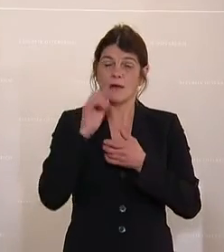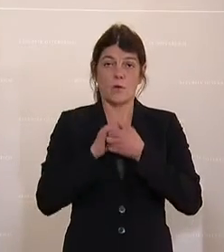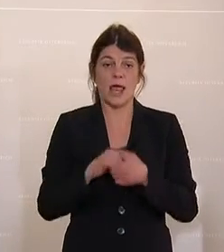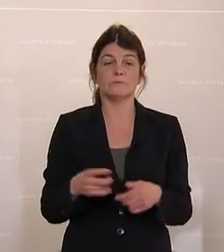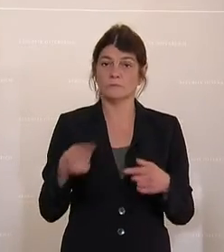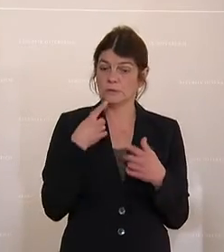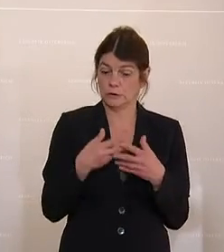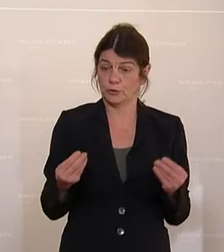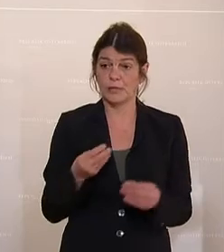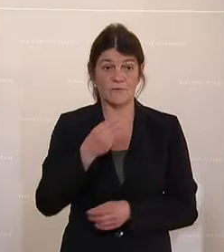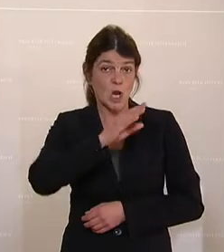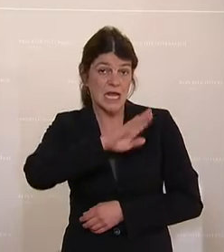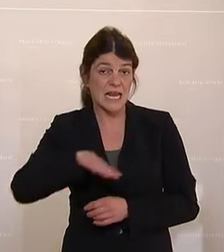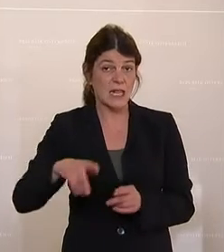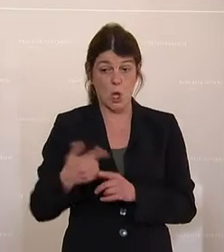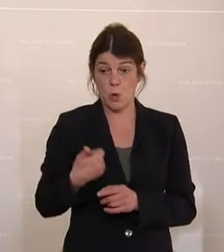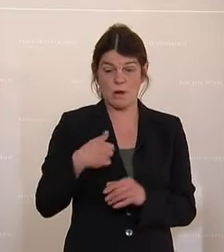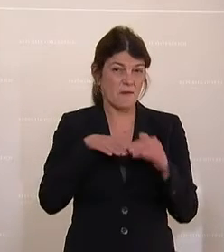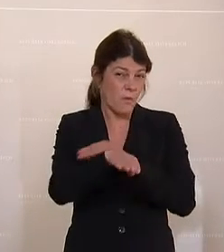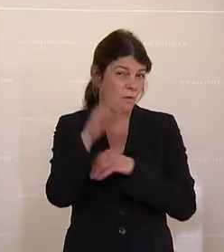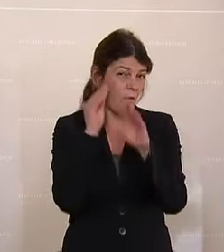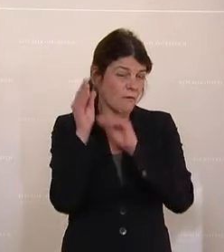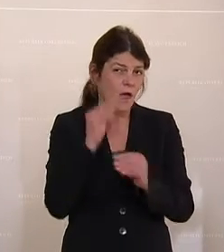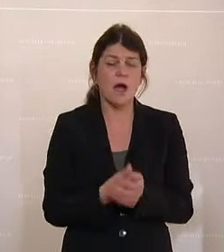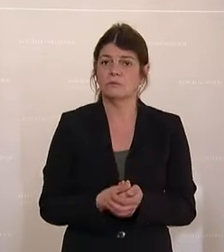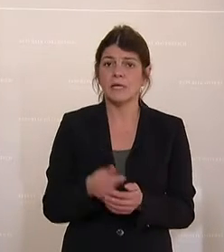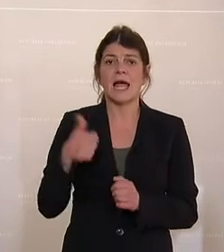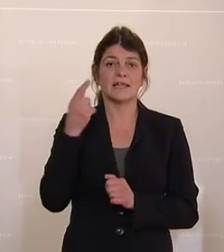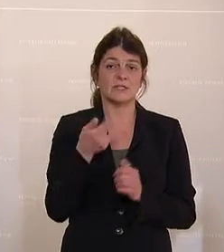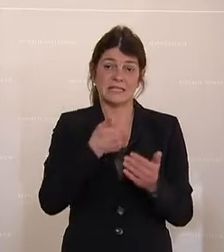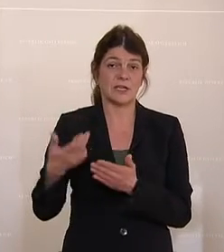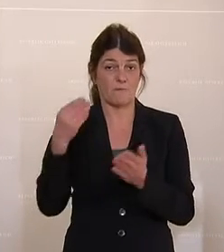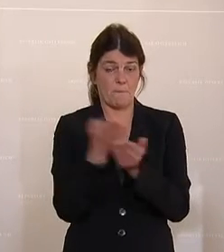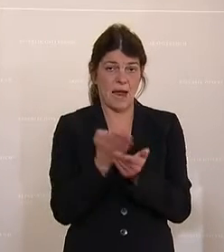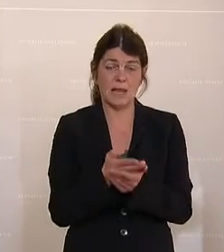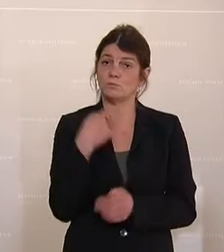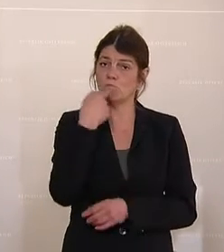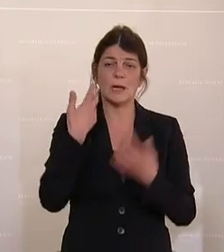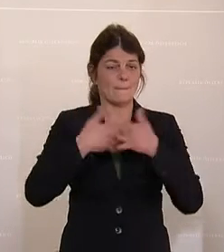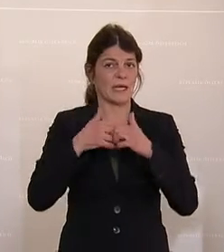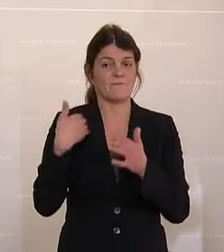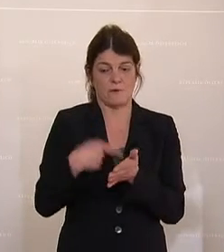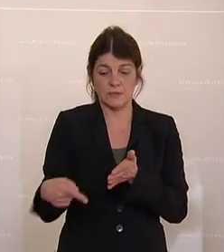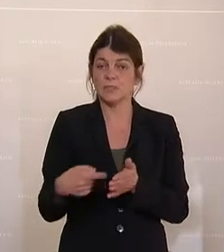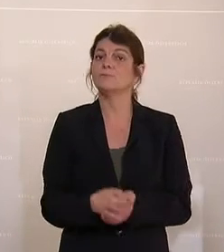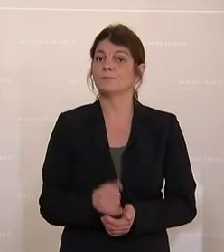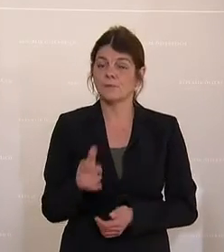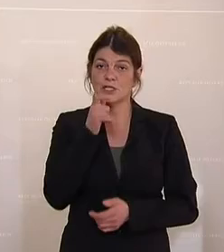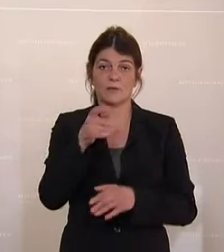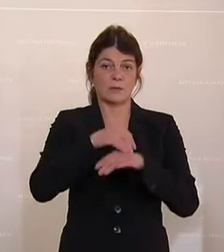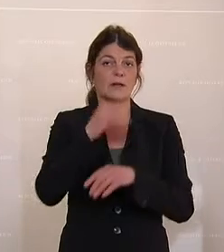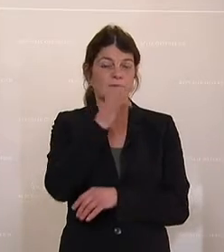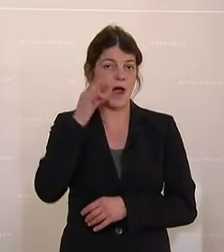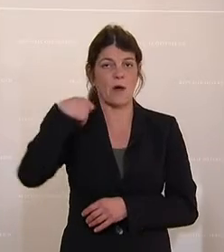2018 bis 2020 207 Kinder und Jugendliche betroffen sein. Im Antrag fordert die SPÖ, dass jedes